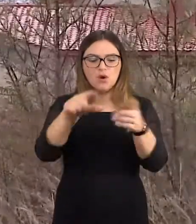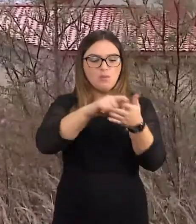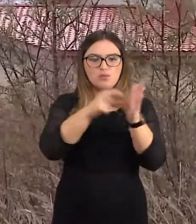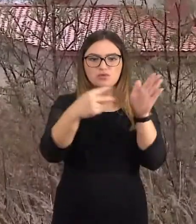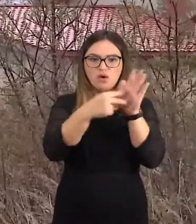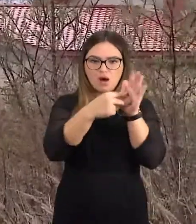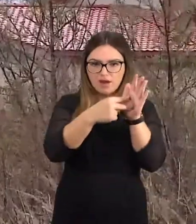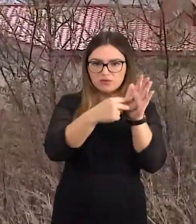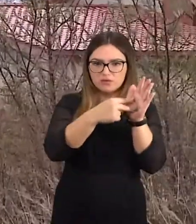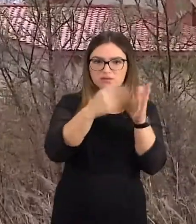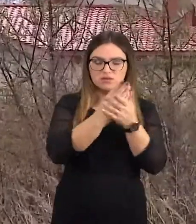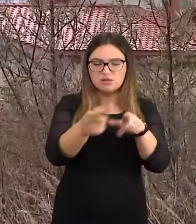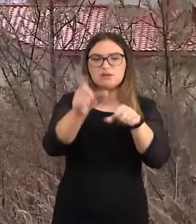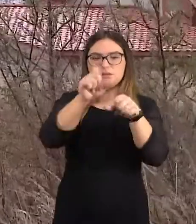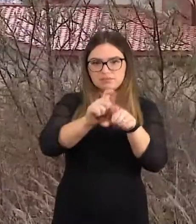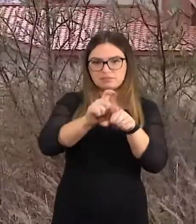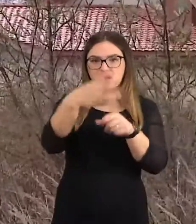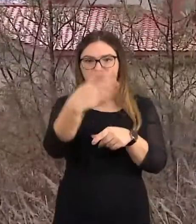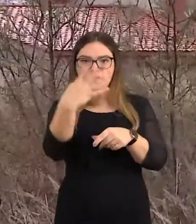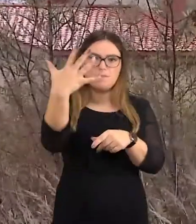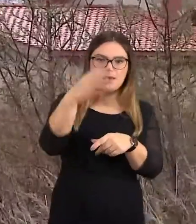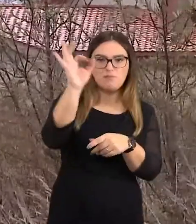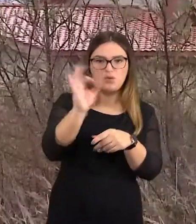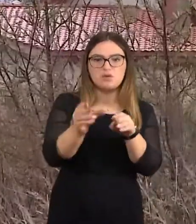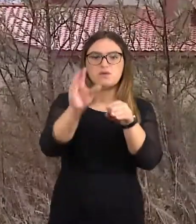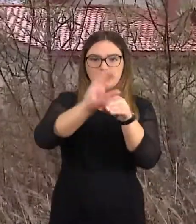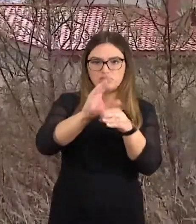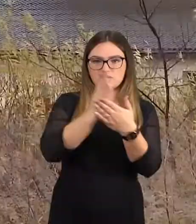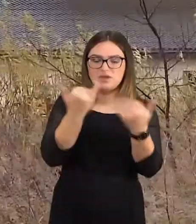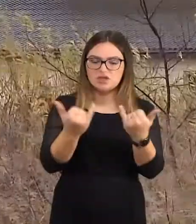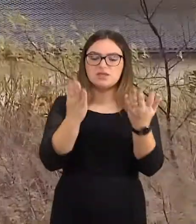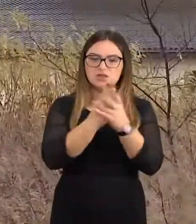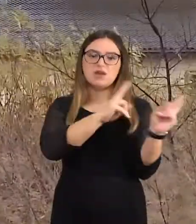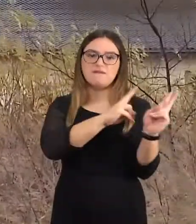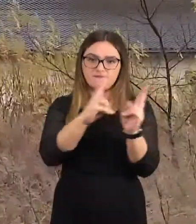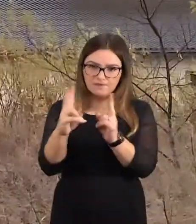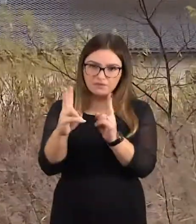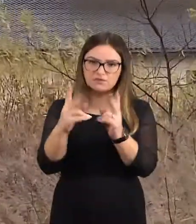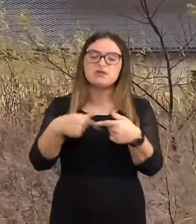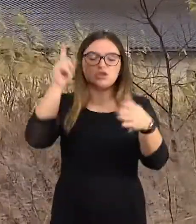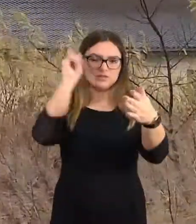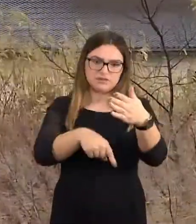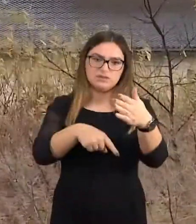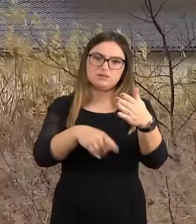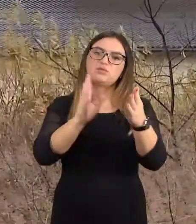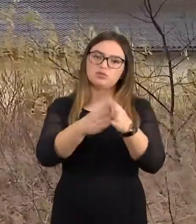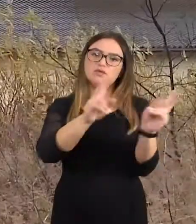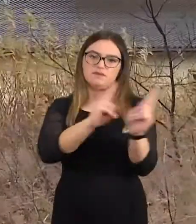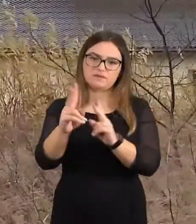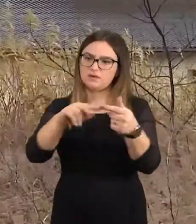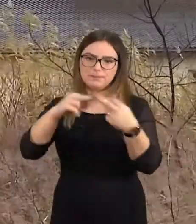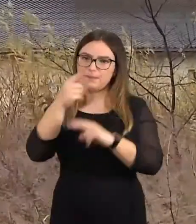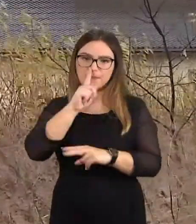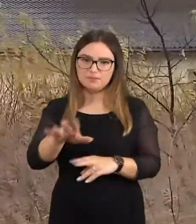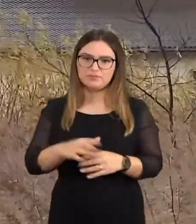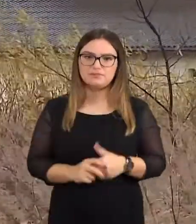kainos nuo euro įvedimų išaugo apie 40-50 procentų, tačiau šiandien jo stabilizavosi ir tikimasi tokios išliks dar kurį laiką.